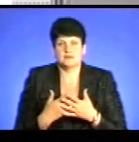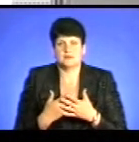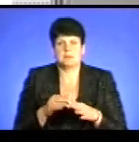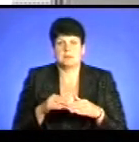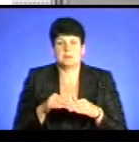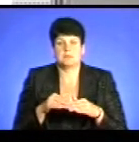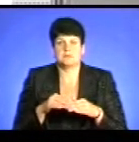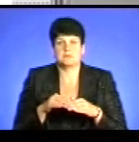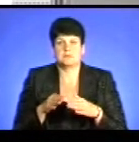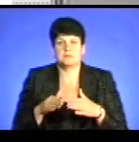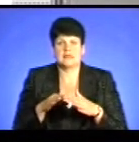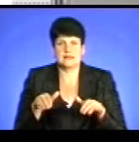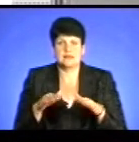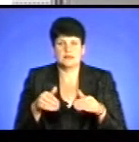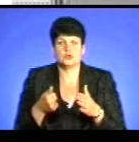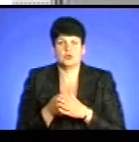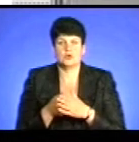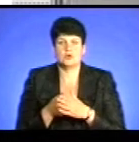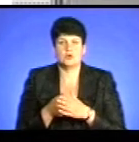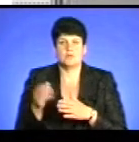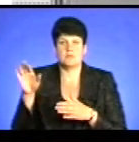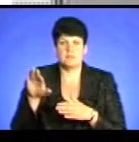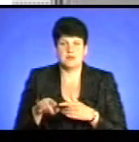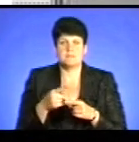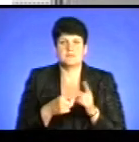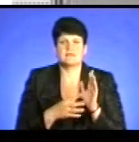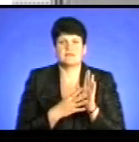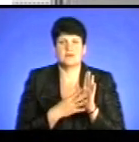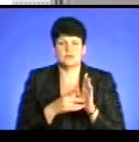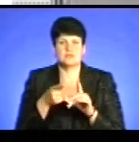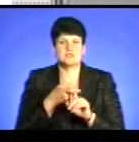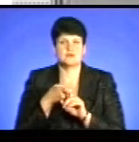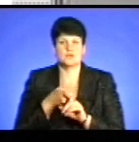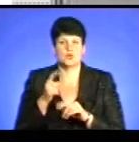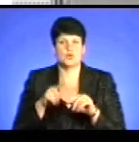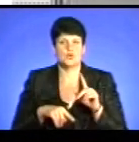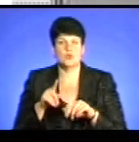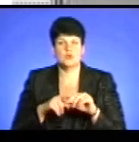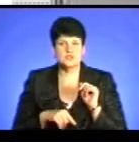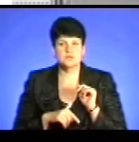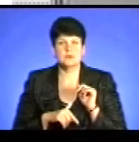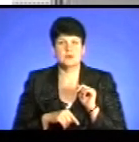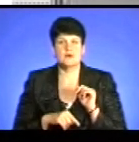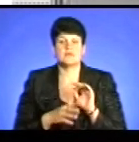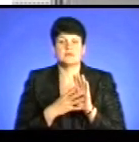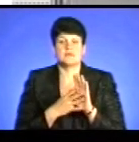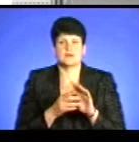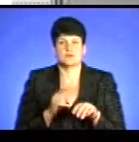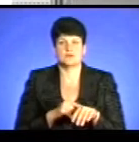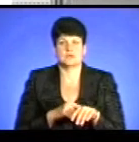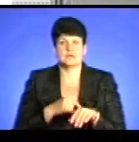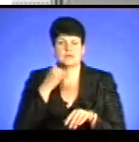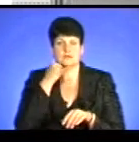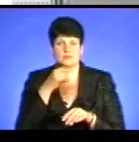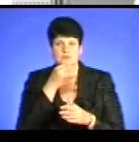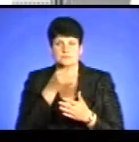Але це вже було в тевний час. Це було в півдевяти, вони зв'язувалися з родичами по скайпу, а вже в 9-й годині телефон не